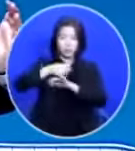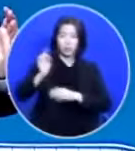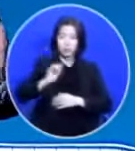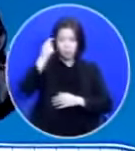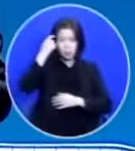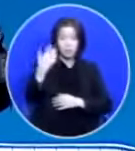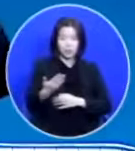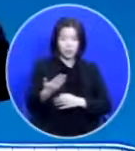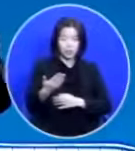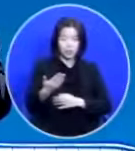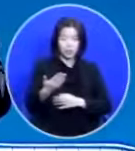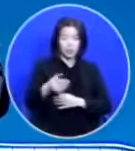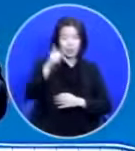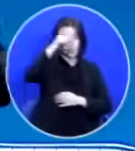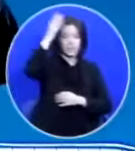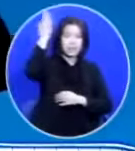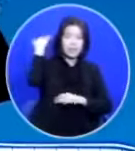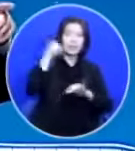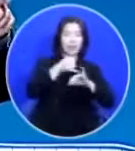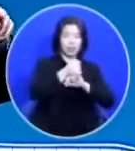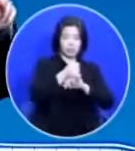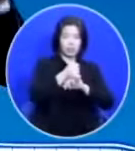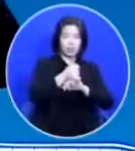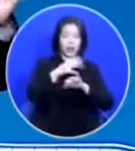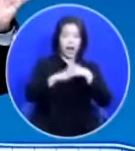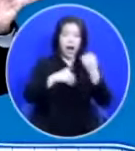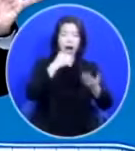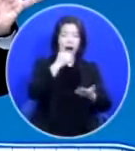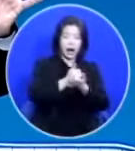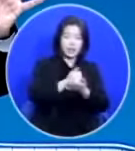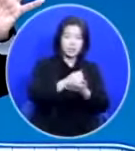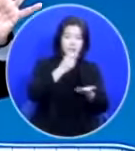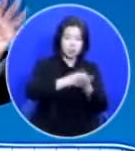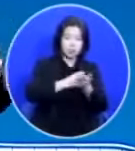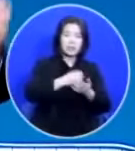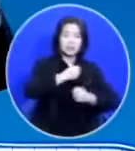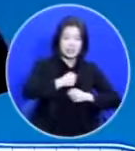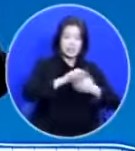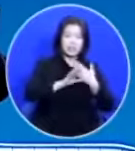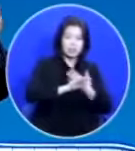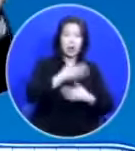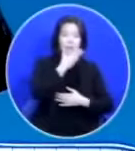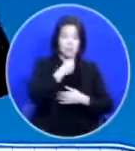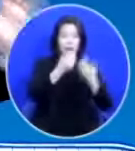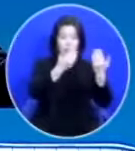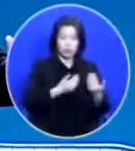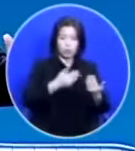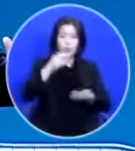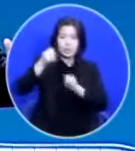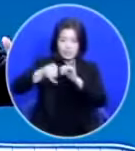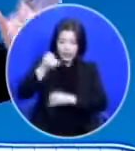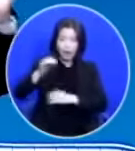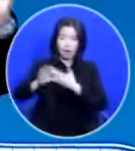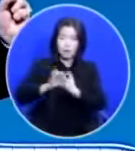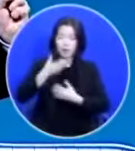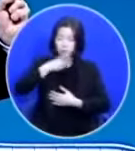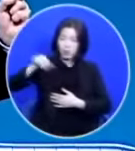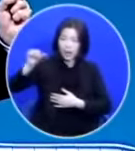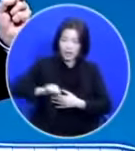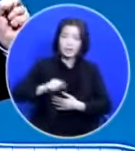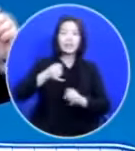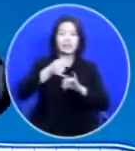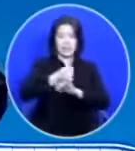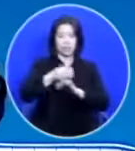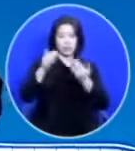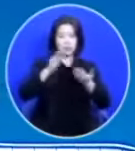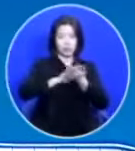언약은 하나님의 율법을 지키면 복주시고 지키지 않으면 저주하시겠다고 하는 언약입니다